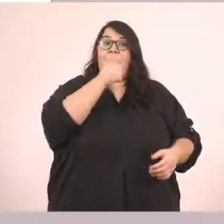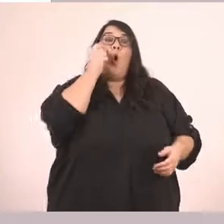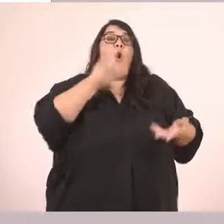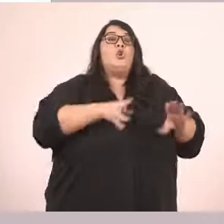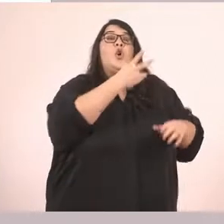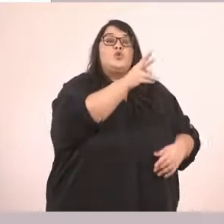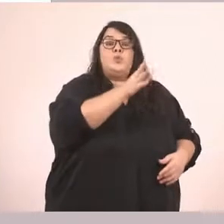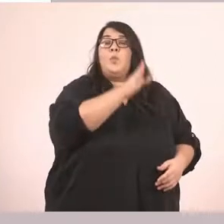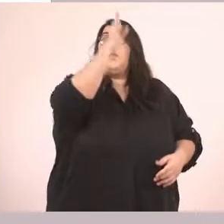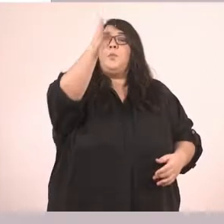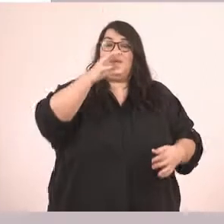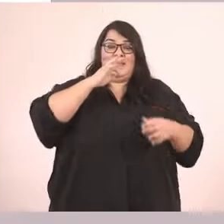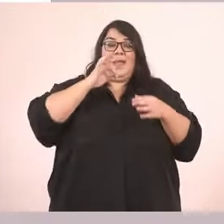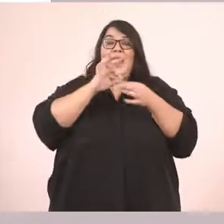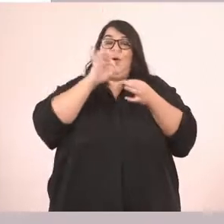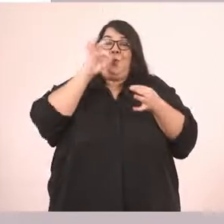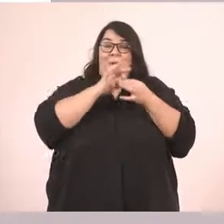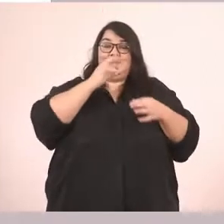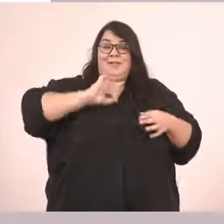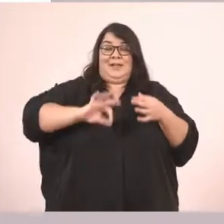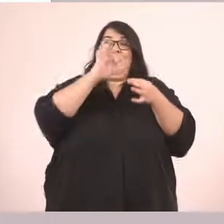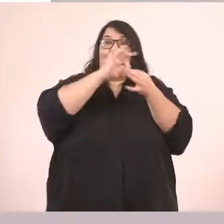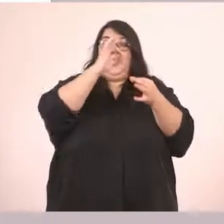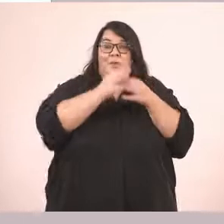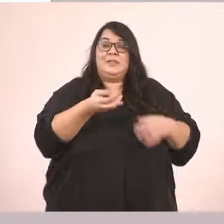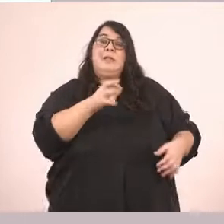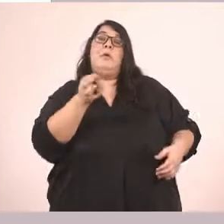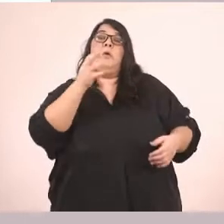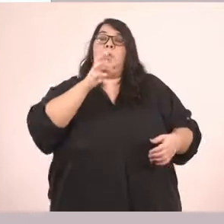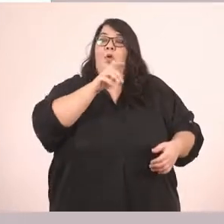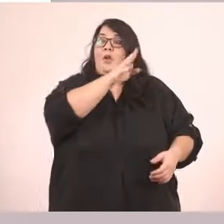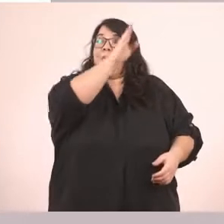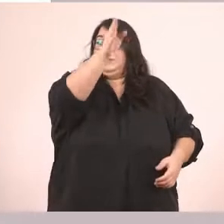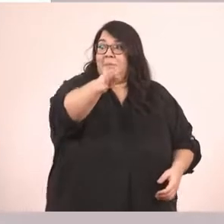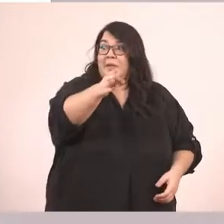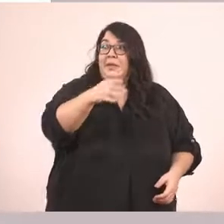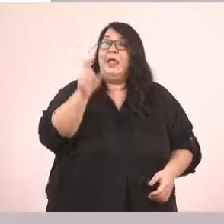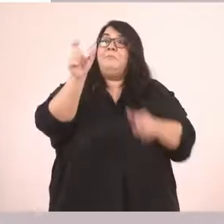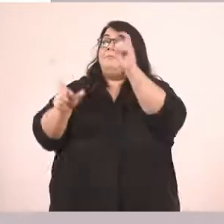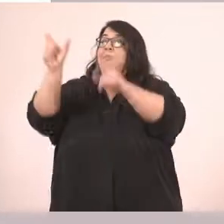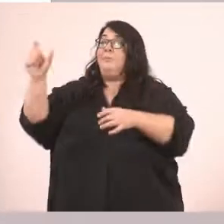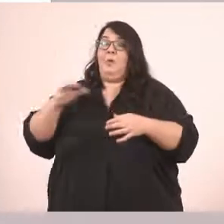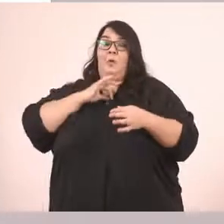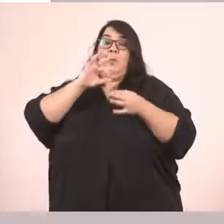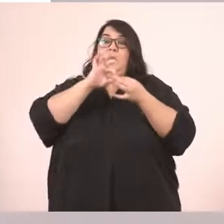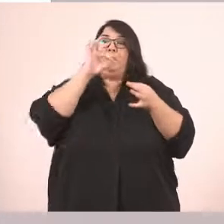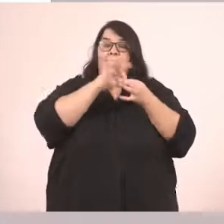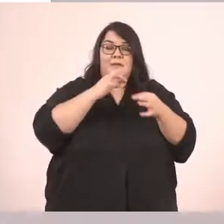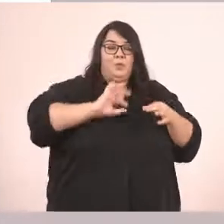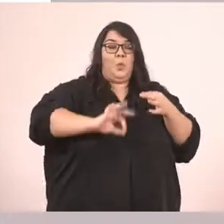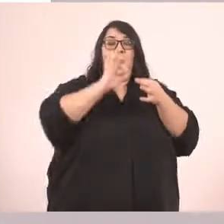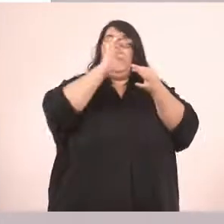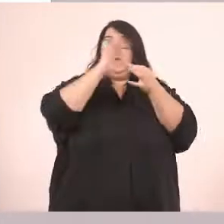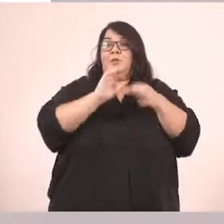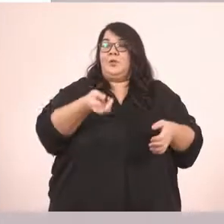να ρουμπέψει, να κουμπέψει, να ρουμποκομπολογέψει. Και τον βρήκαν οι Ρουμπίδες, οι Κουμπίδες,